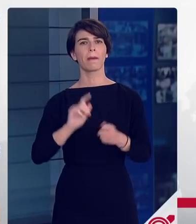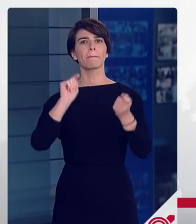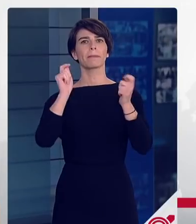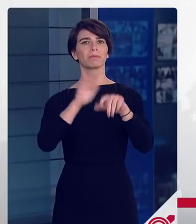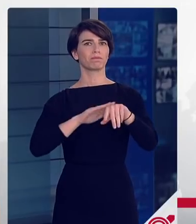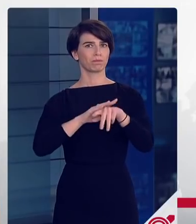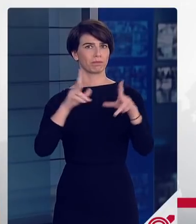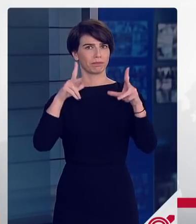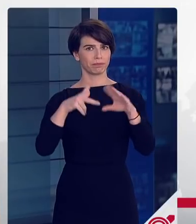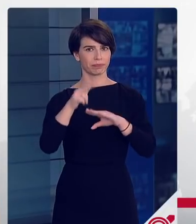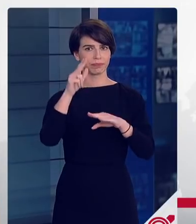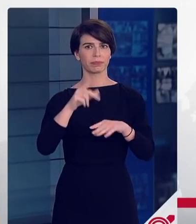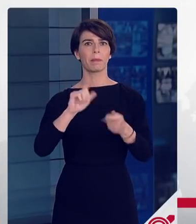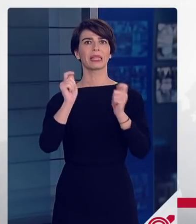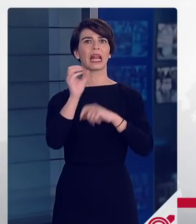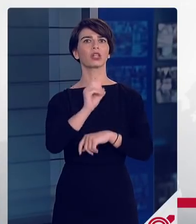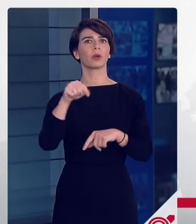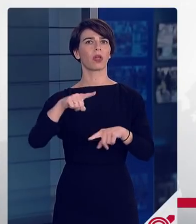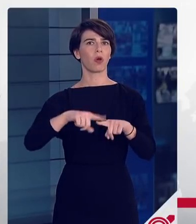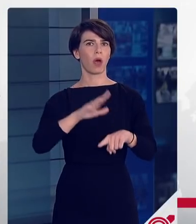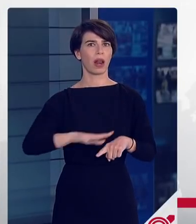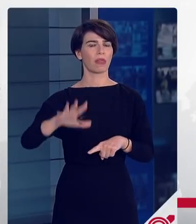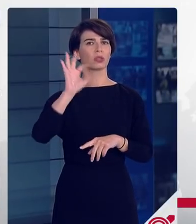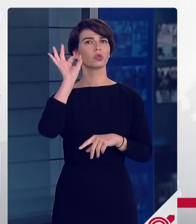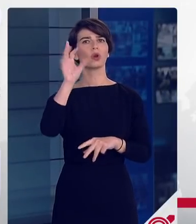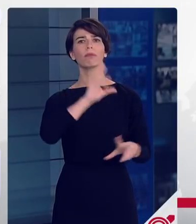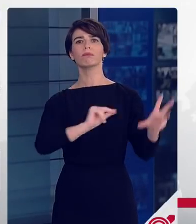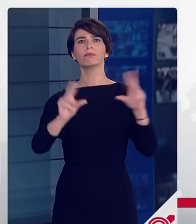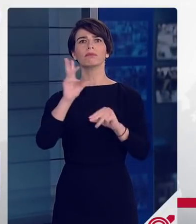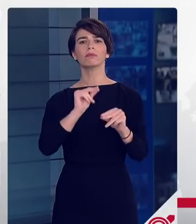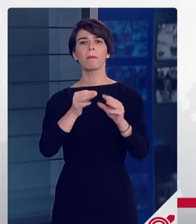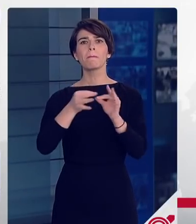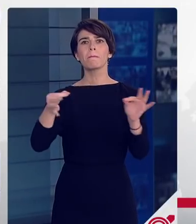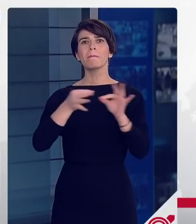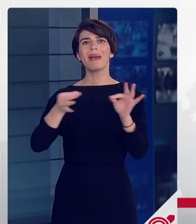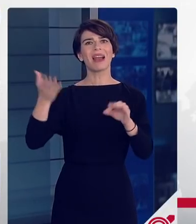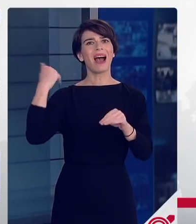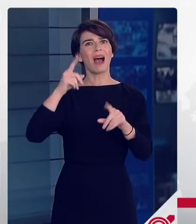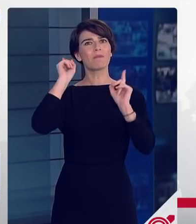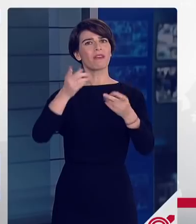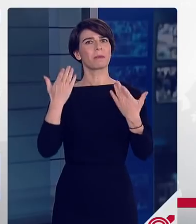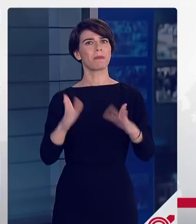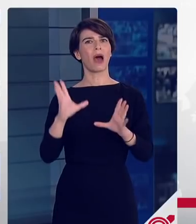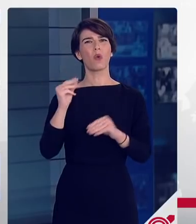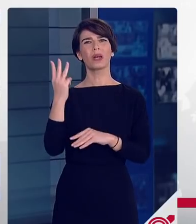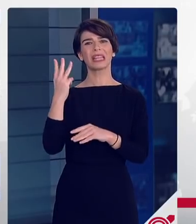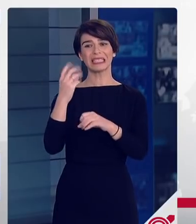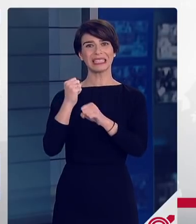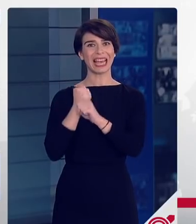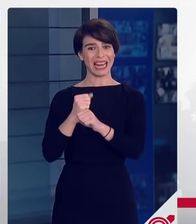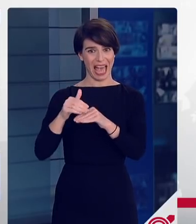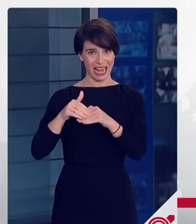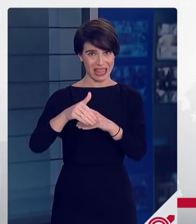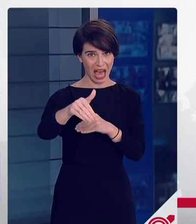η χώρα μας, προκειμένου να συζητήσουμε την μεταφορά των μέτρων που είχαν αποφασιστεί για τις 3 Ιανουαρίου,